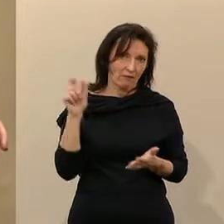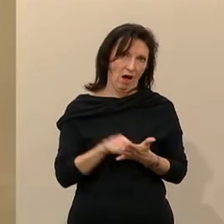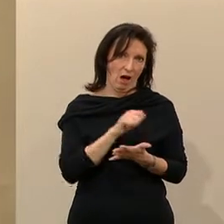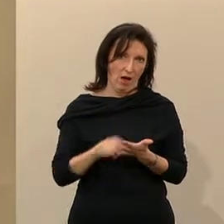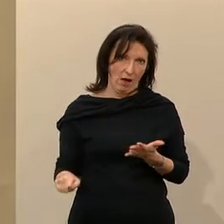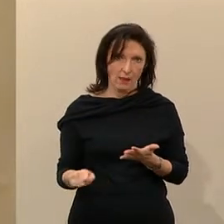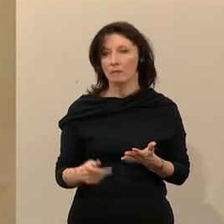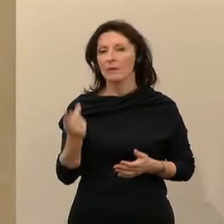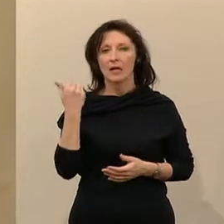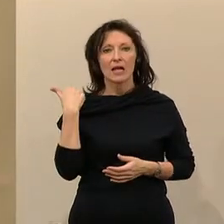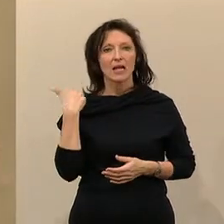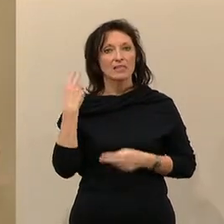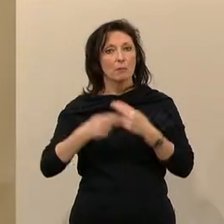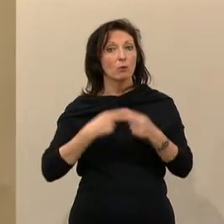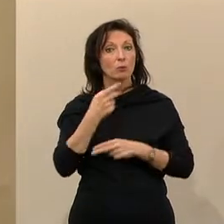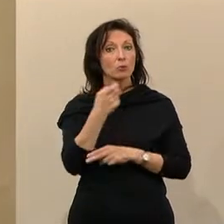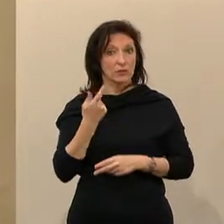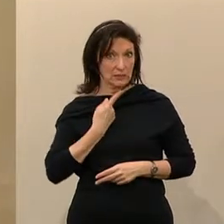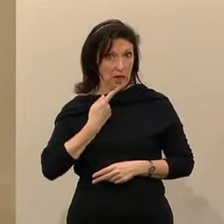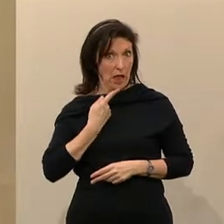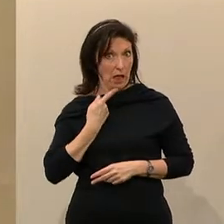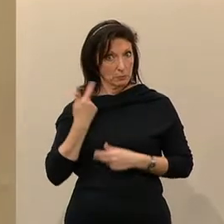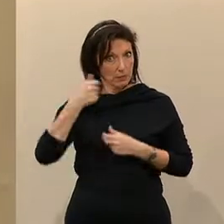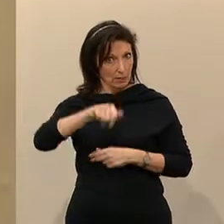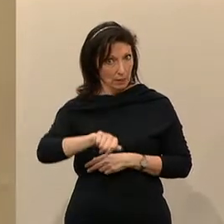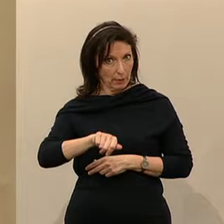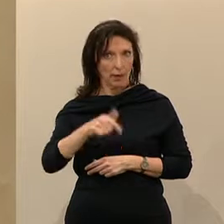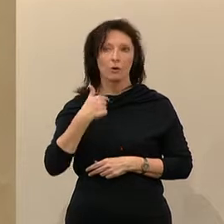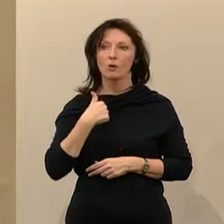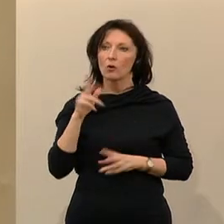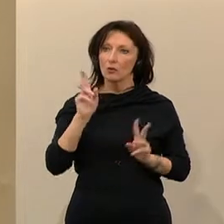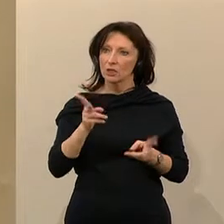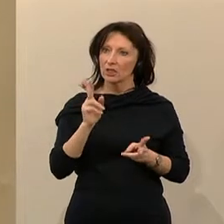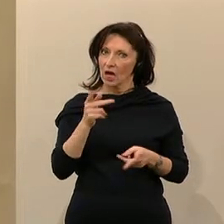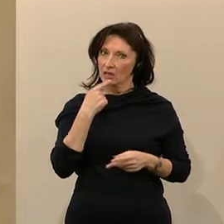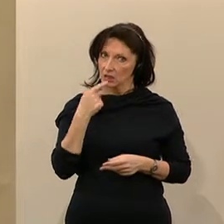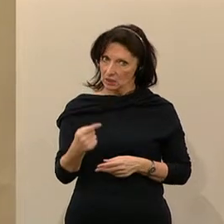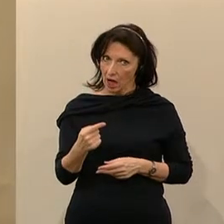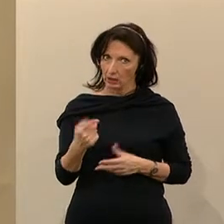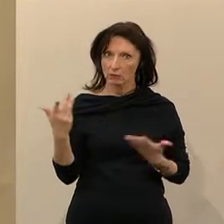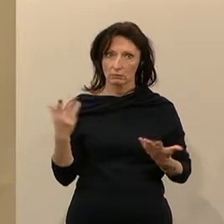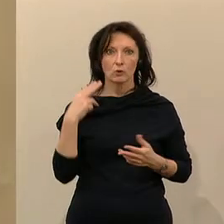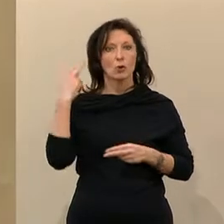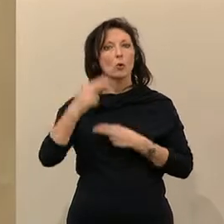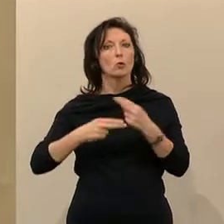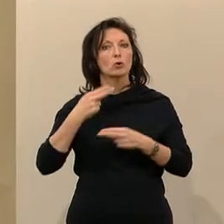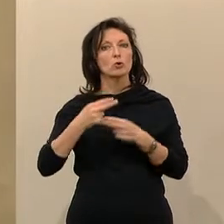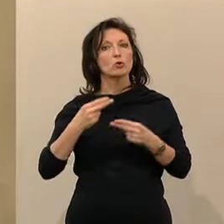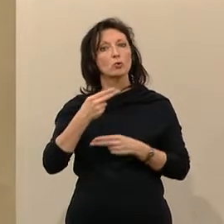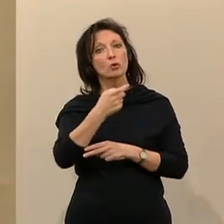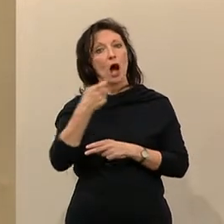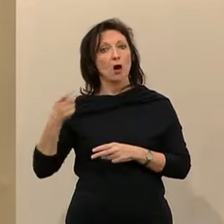Mitglied des letzten Untersuchungsausschusses kann ich nur bestätigen und möchte auch die damalige Einschätzung des Untersuchungsausschussvorsitzenden Karl-Heinz Kopf